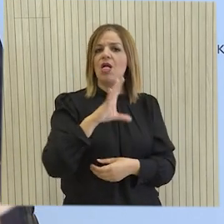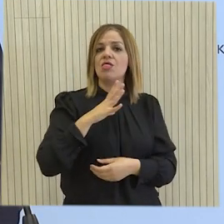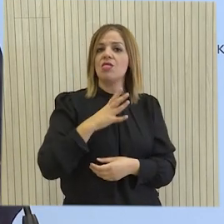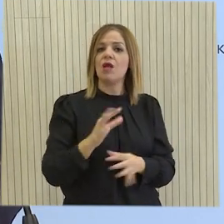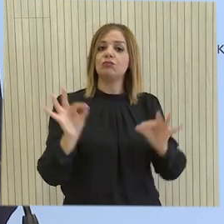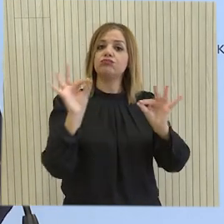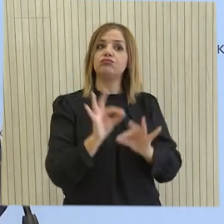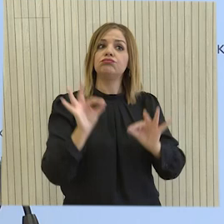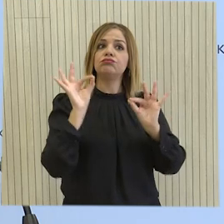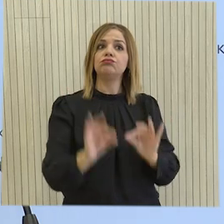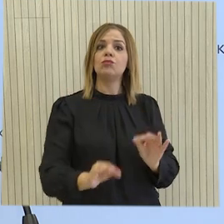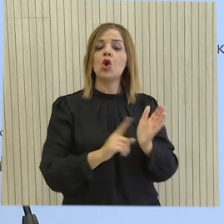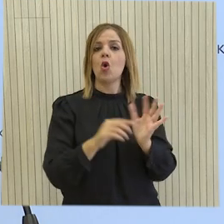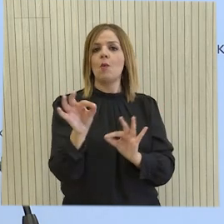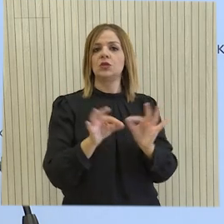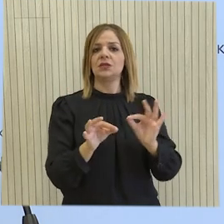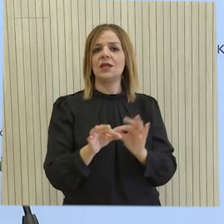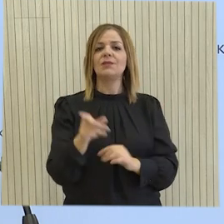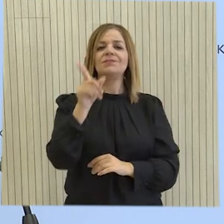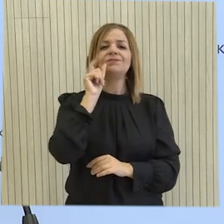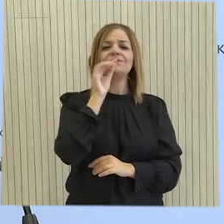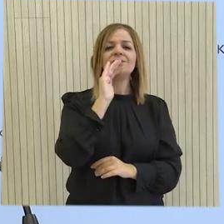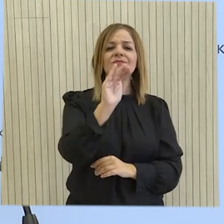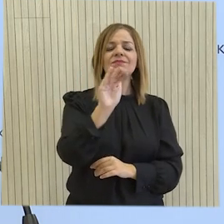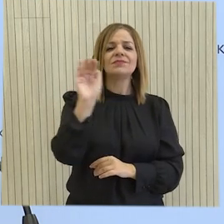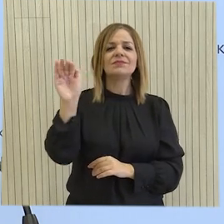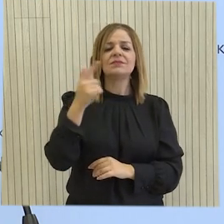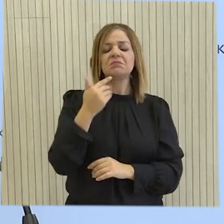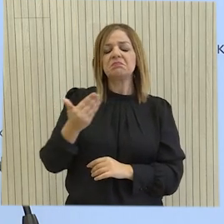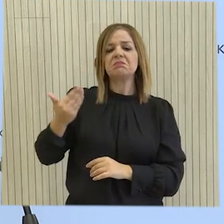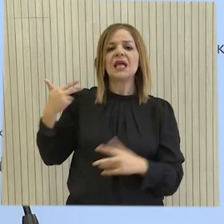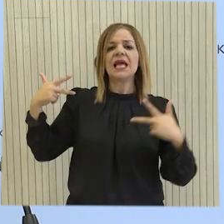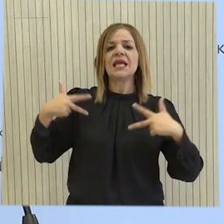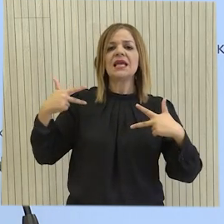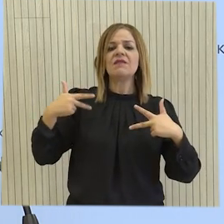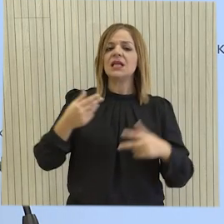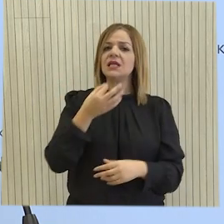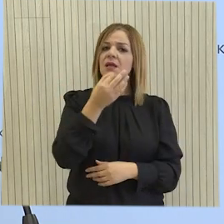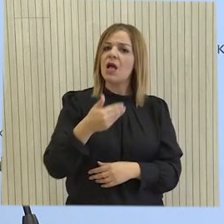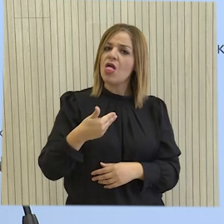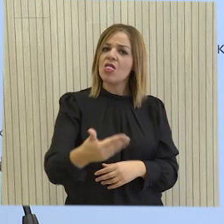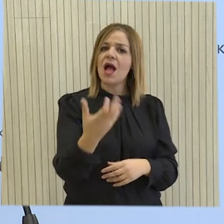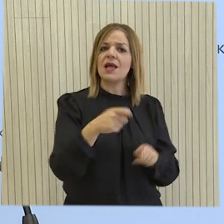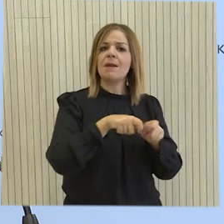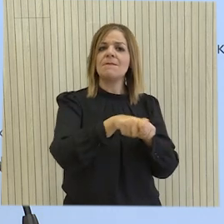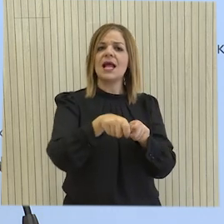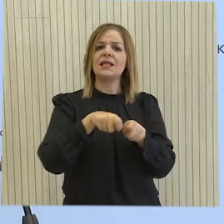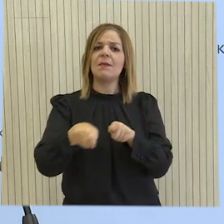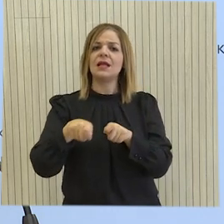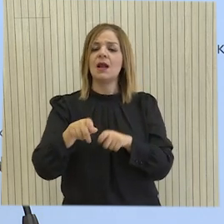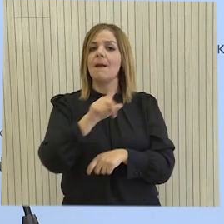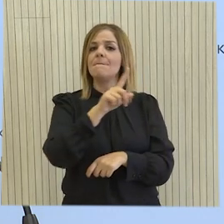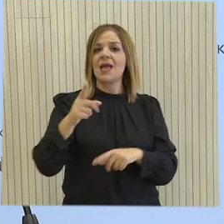ετοιμασία ενός νομοσχεδί. Το προηγούμενο διάστημα ακούσαμε και από την κυβέρνηση ότι θα υπήρχαν και μέτρα... ούτως ώστε να